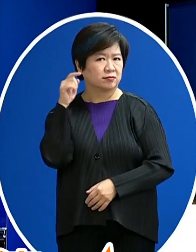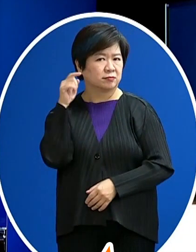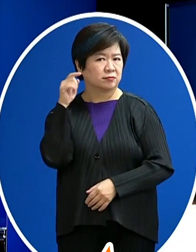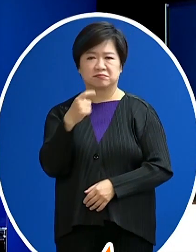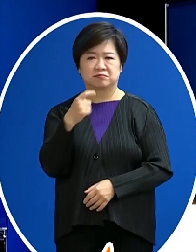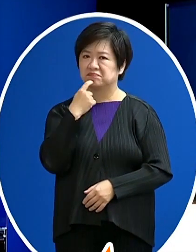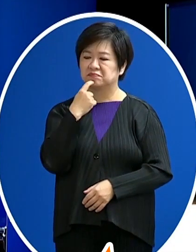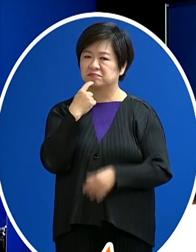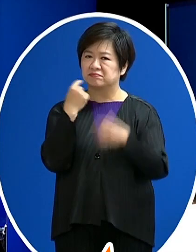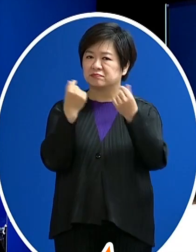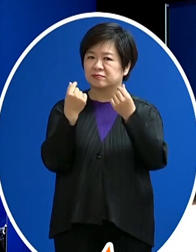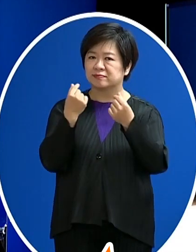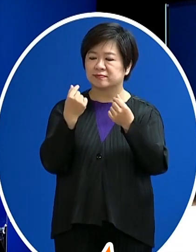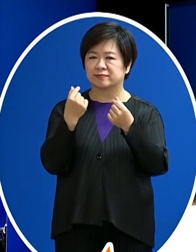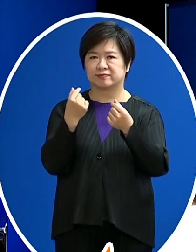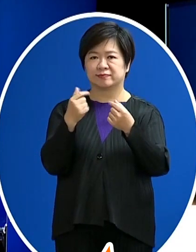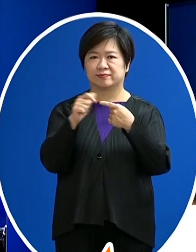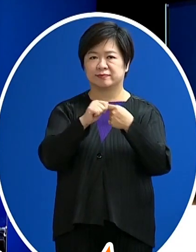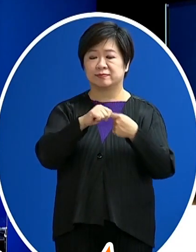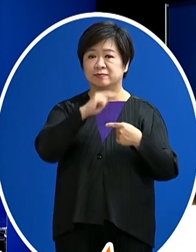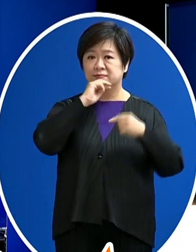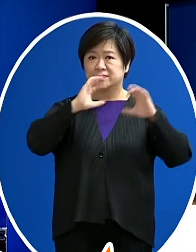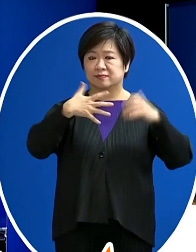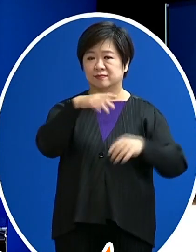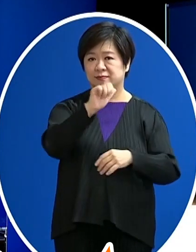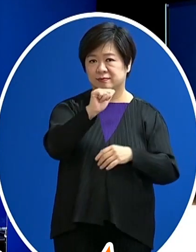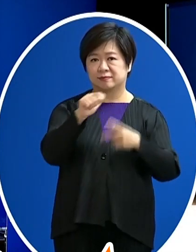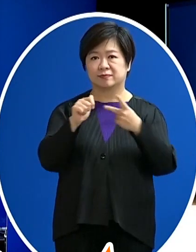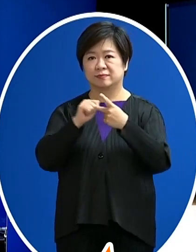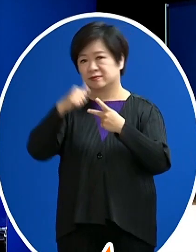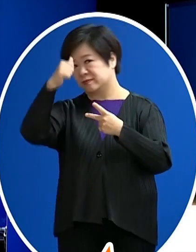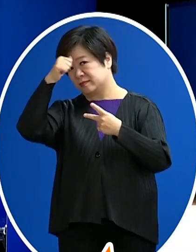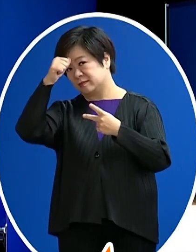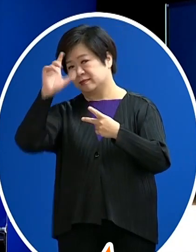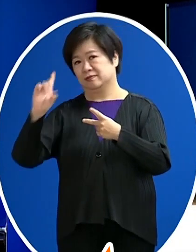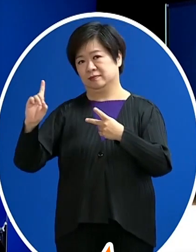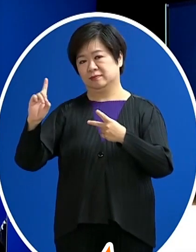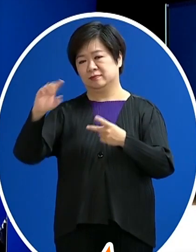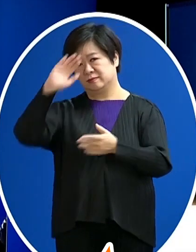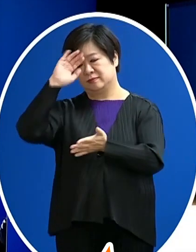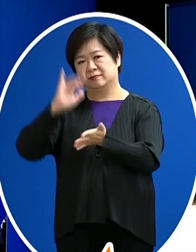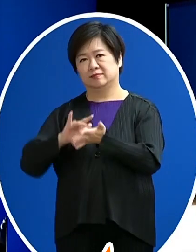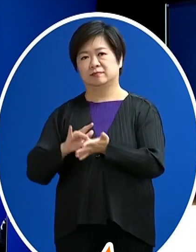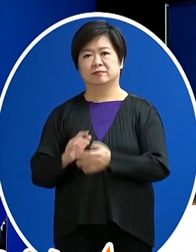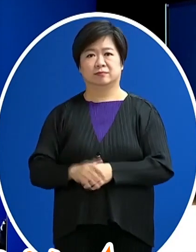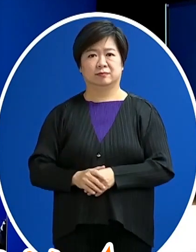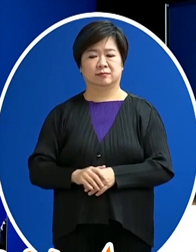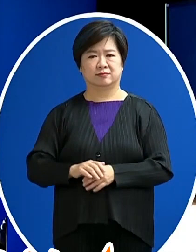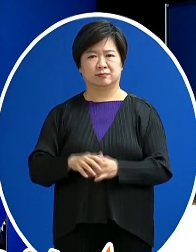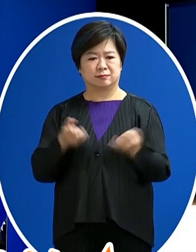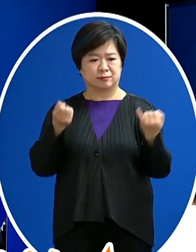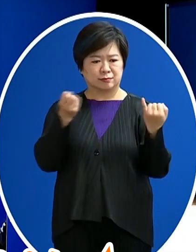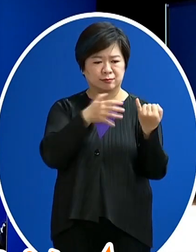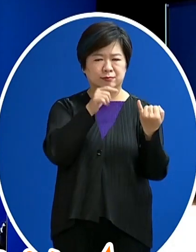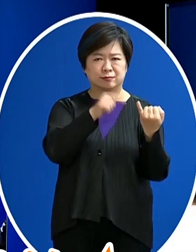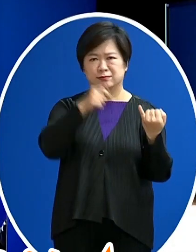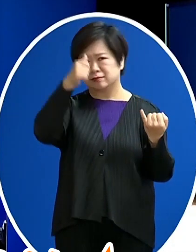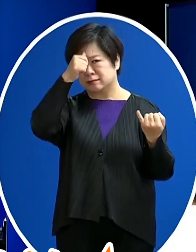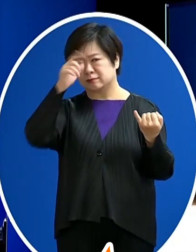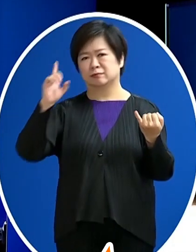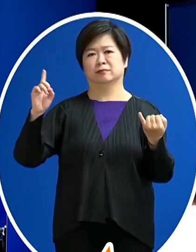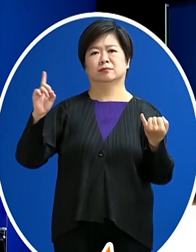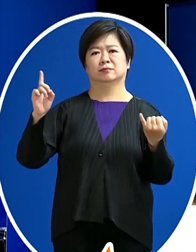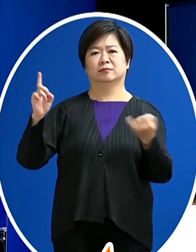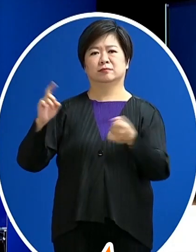其中就是兩隻 一個是Alpha病毒 一個是Gamma病毒那可是這位個案他感染是Delta 我們現在是不是